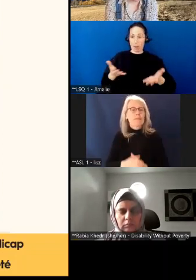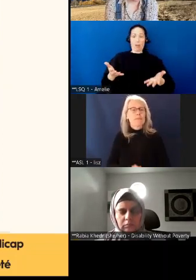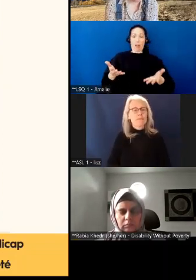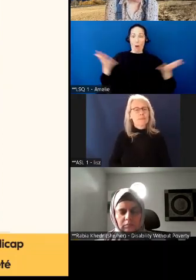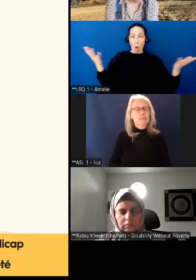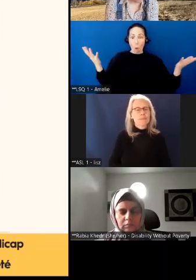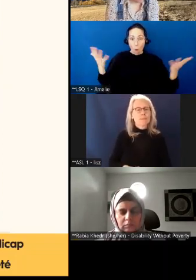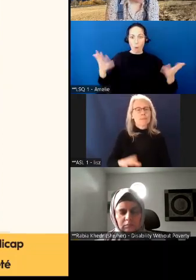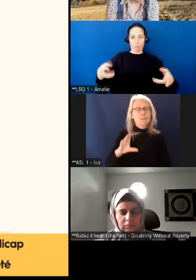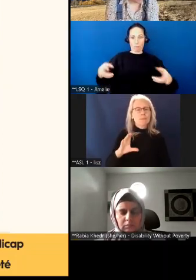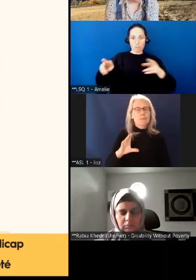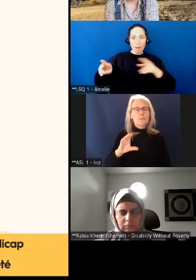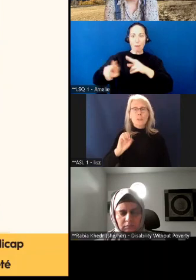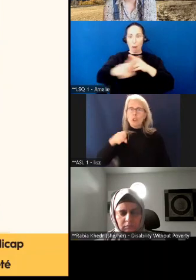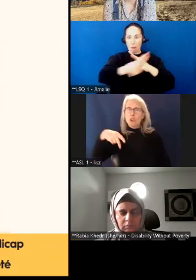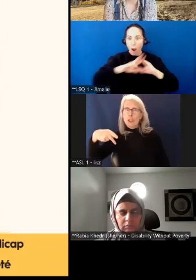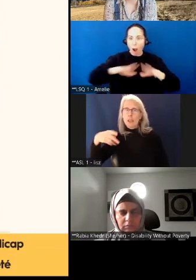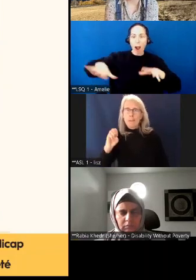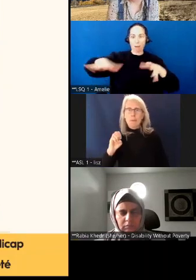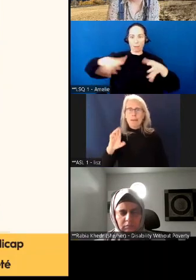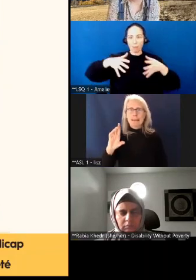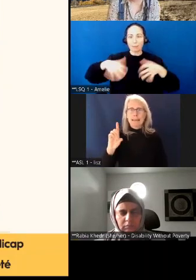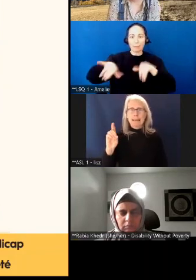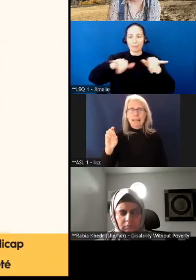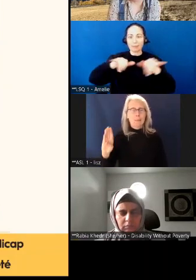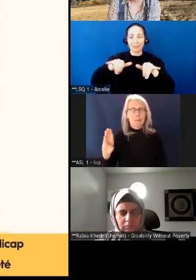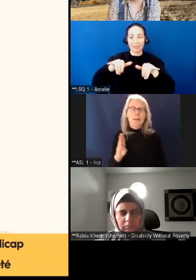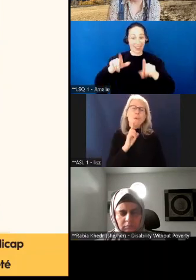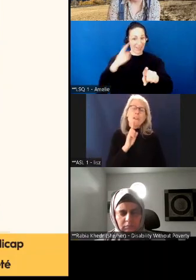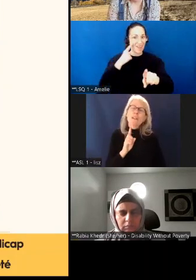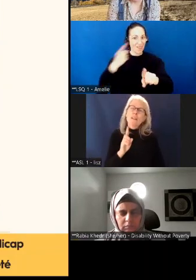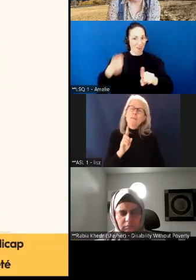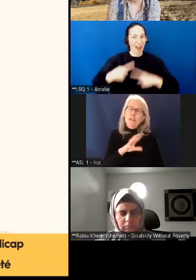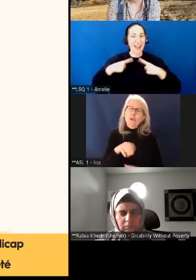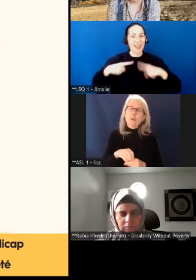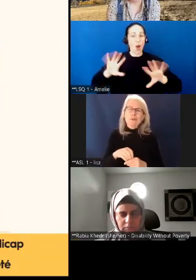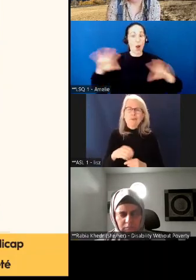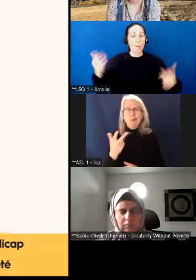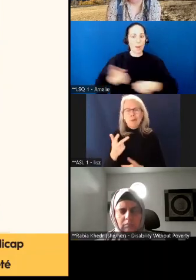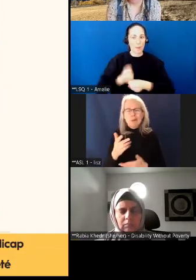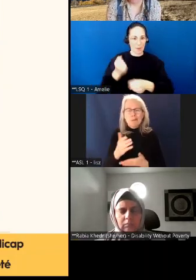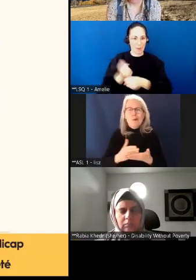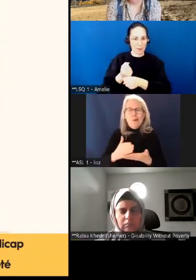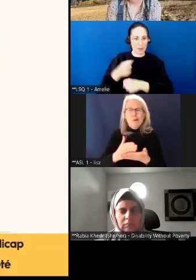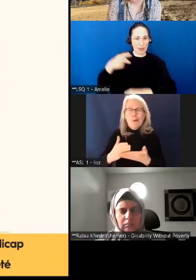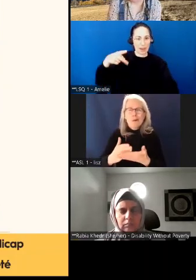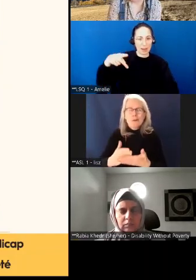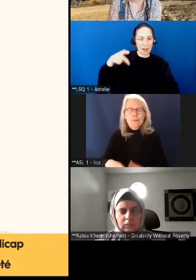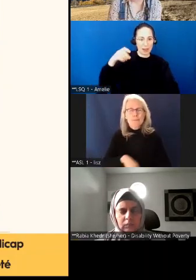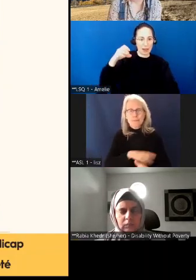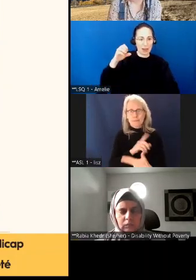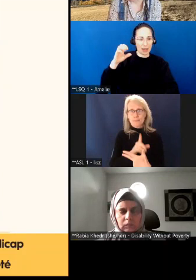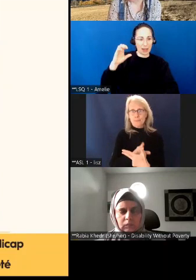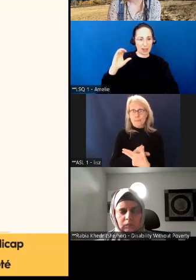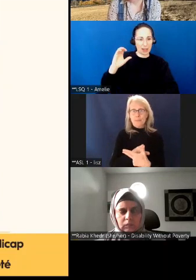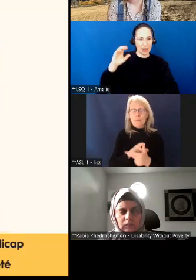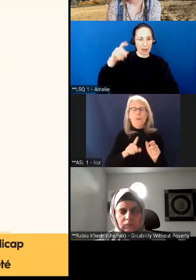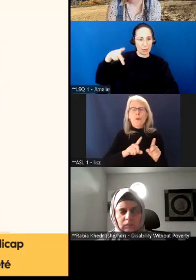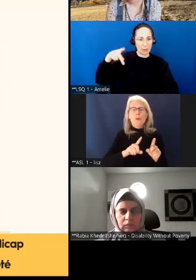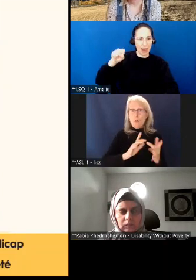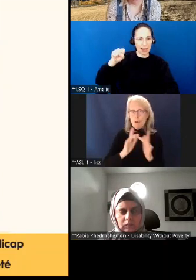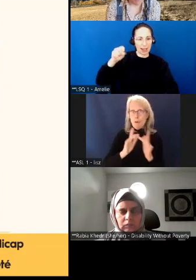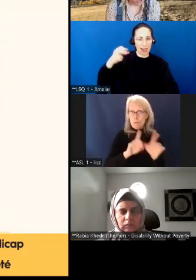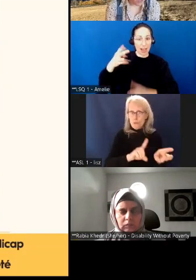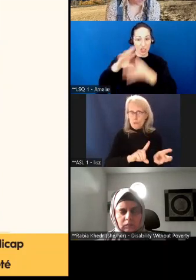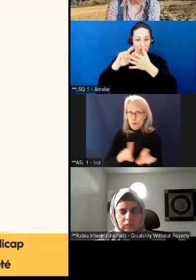avons mis en œuvre. Et donc, définir la PCPSH s'est produit en trois phases.